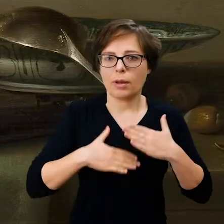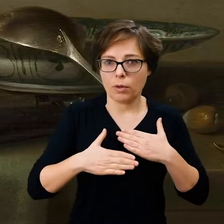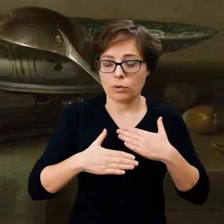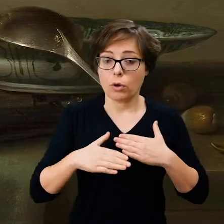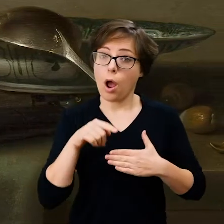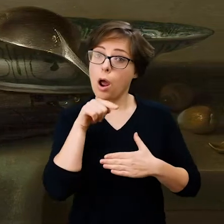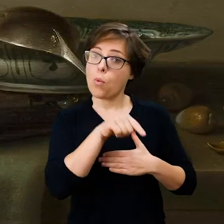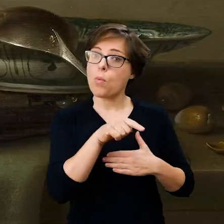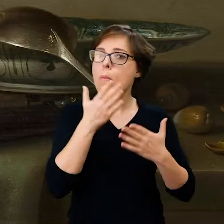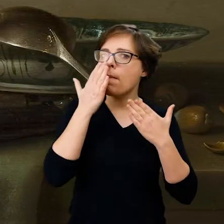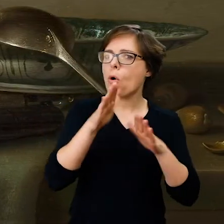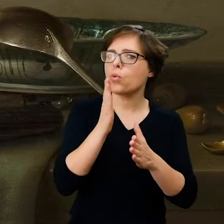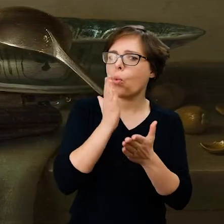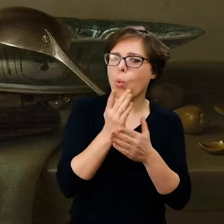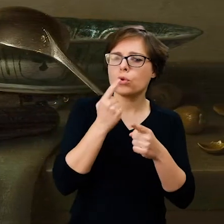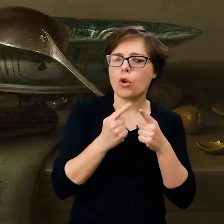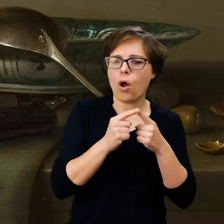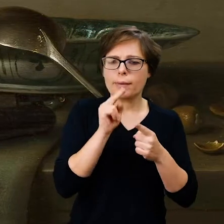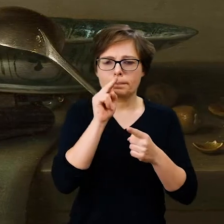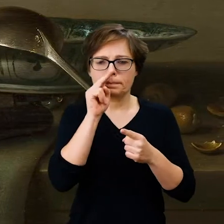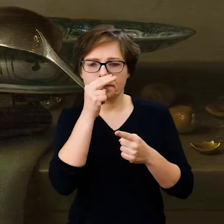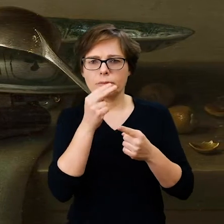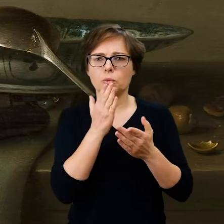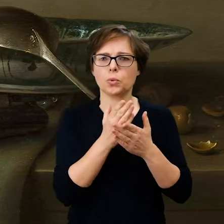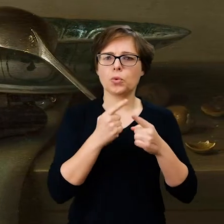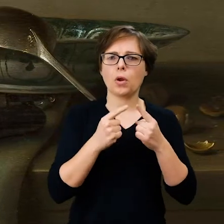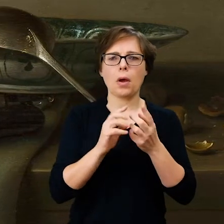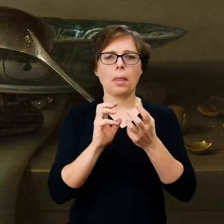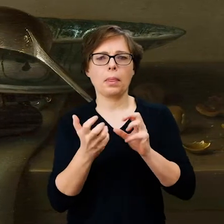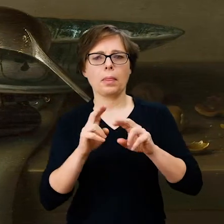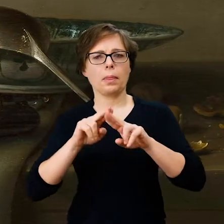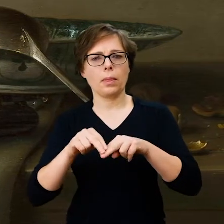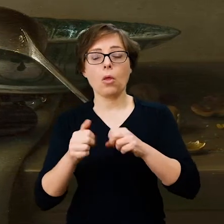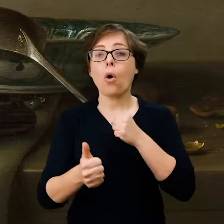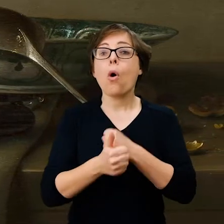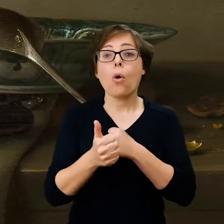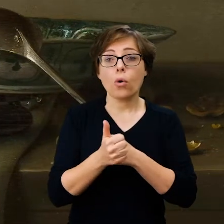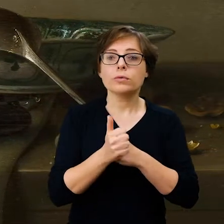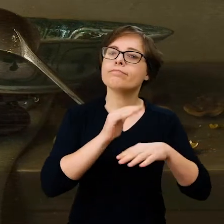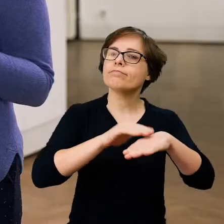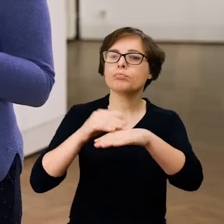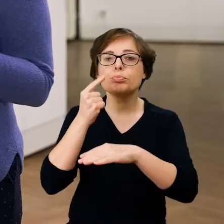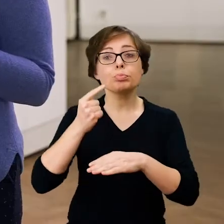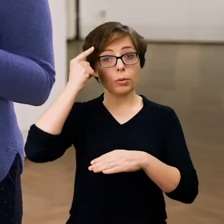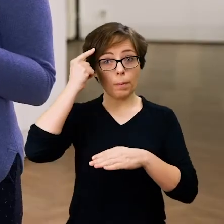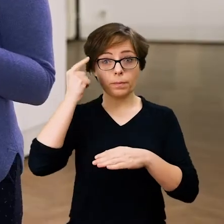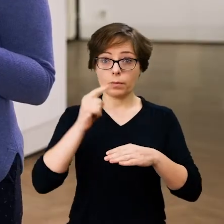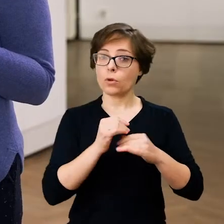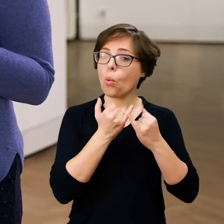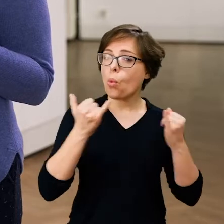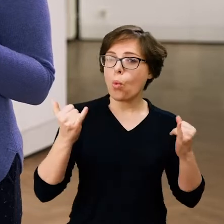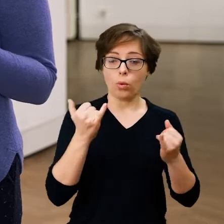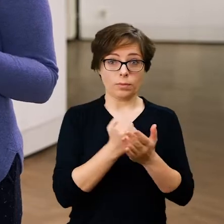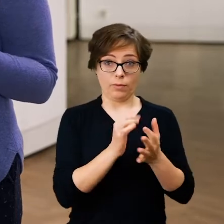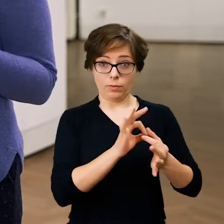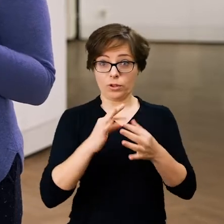są tutaj ukazane już w takiej formie rozkładu. Przypominają o tym, że wszystko co zmysłowe jest ulotne i tylko